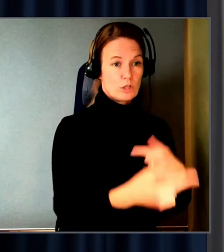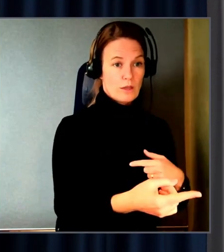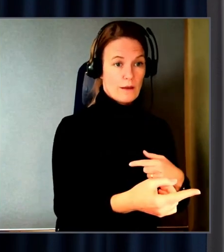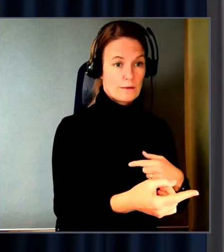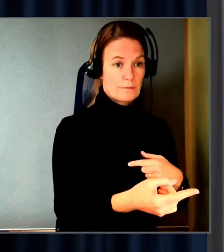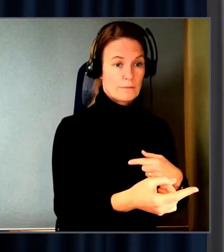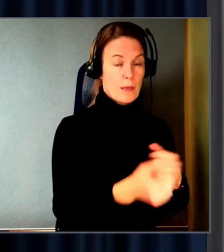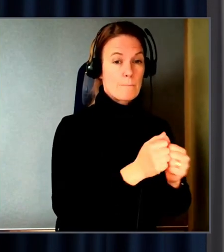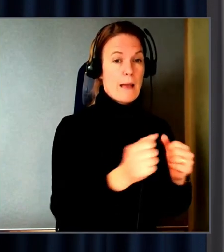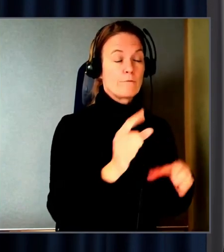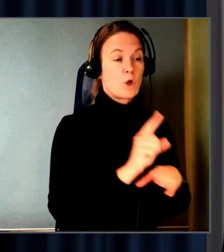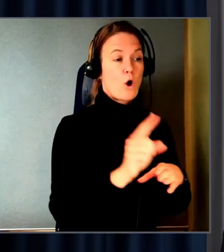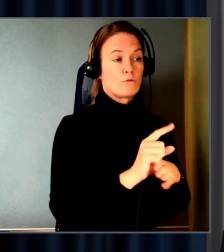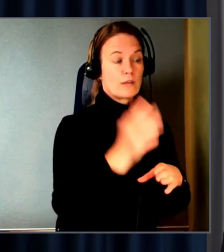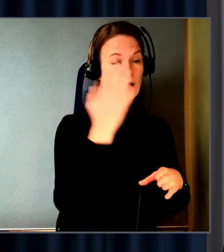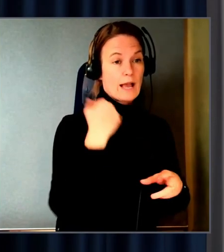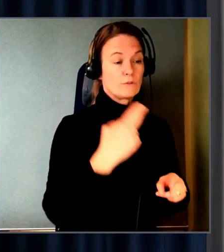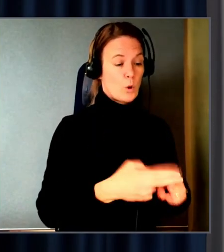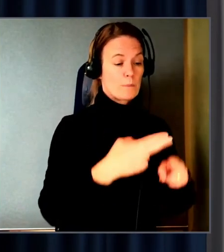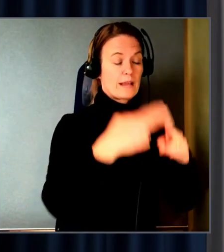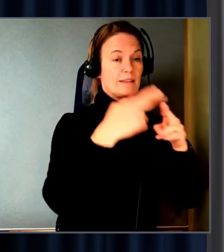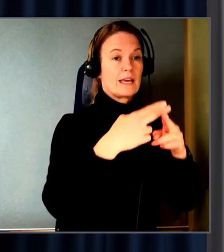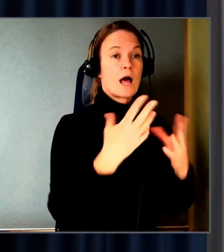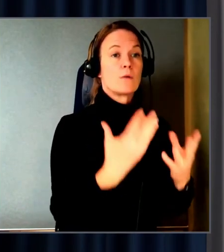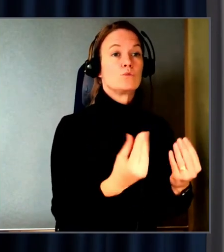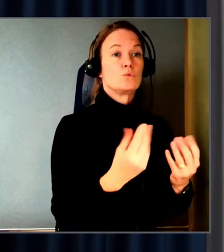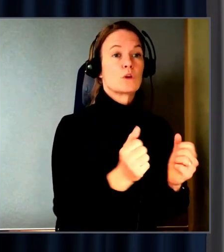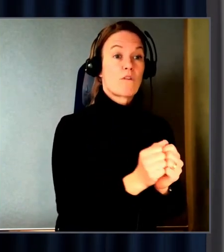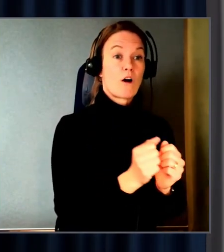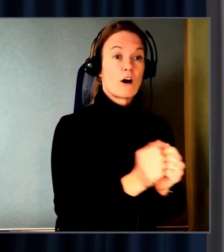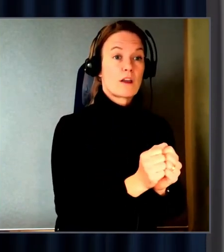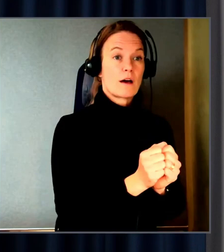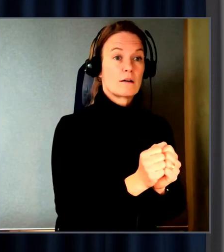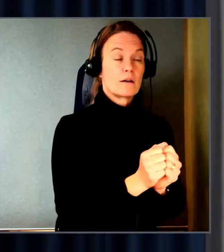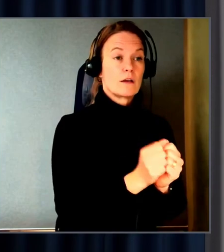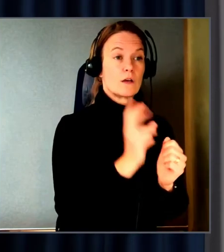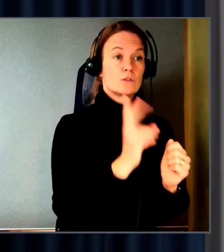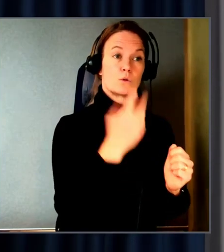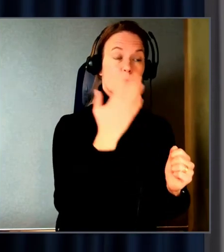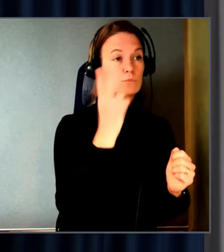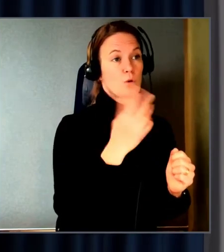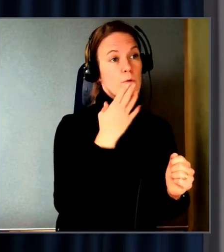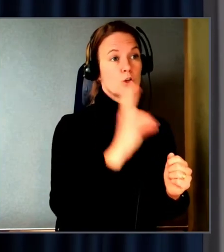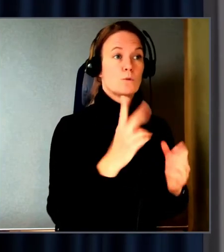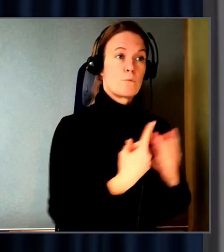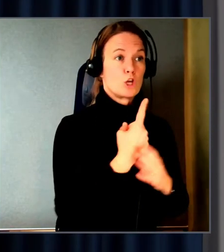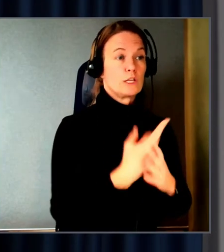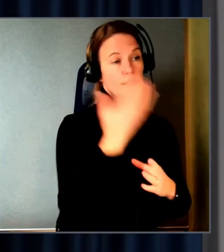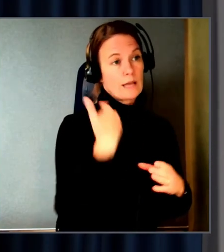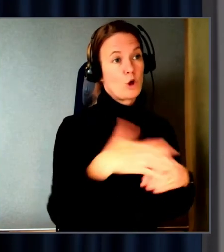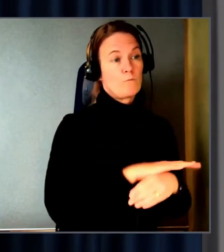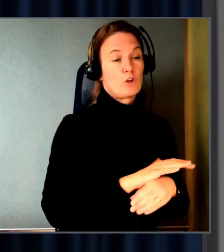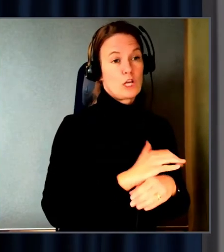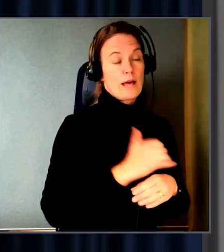Däremot så kan man ju ofta uppgradera mjukvaren i dem. Så att de så långt det går uppfyller tillgänglighetskraven direkt. Men